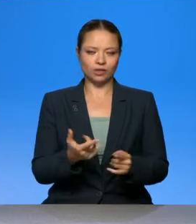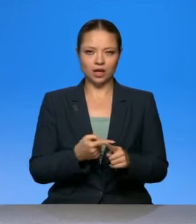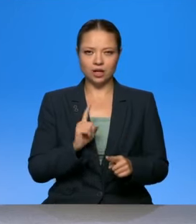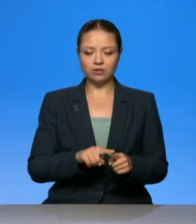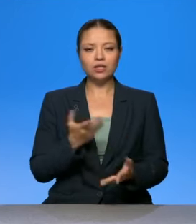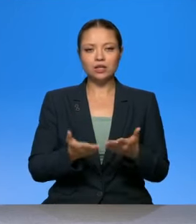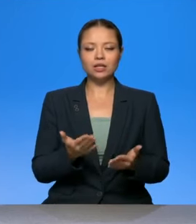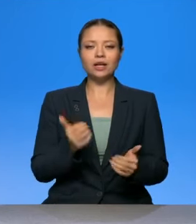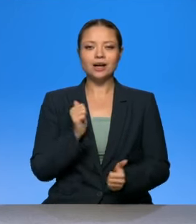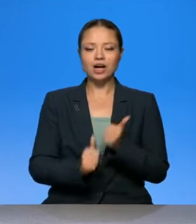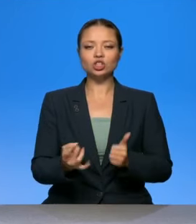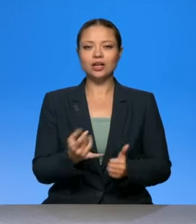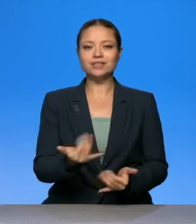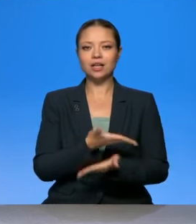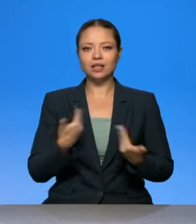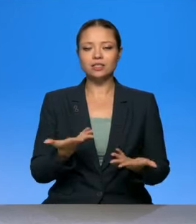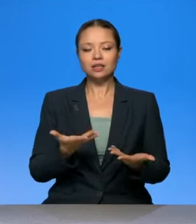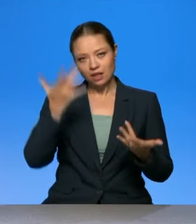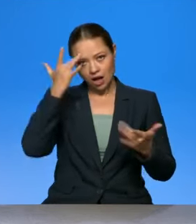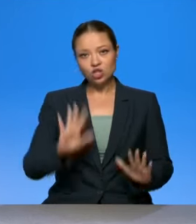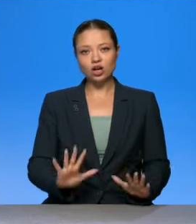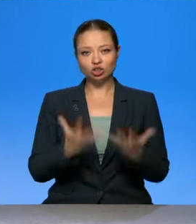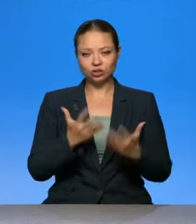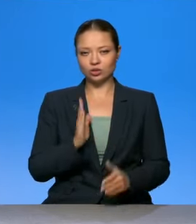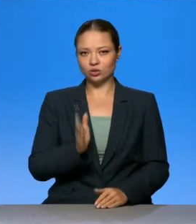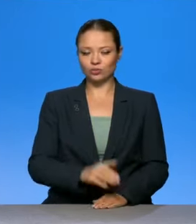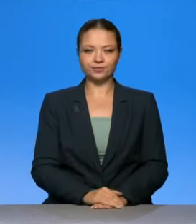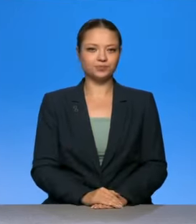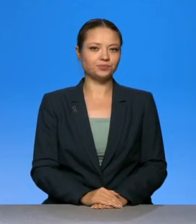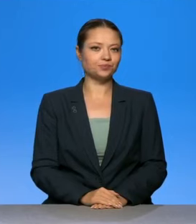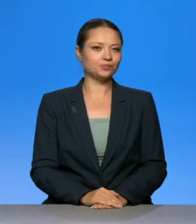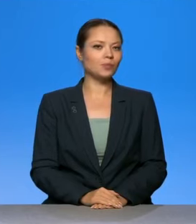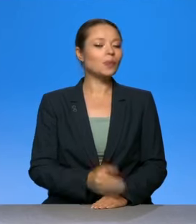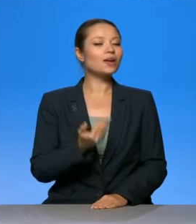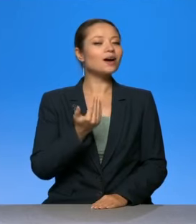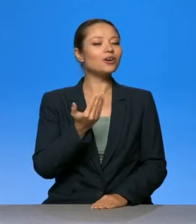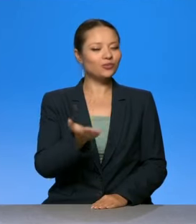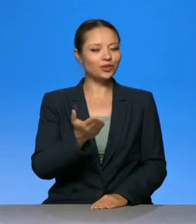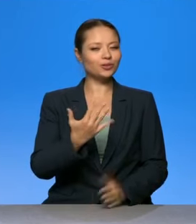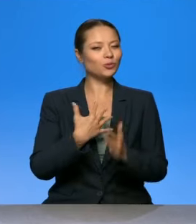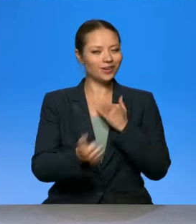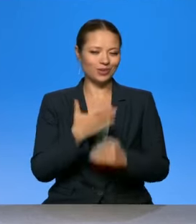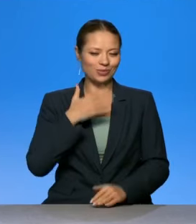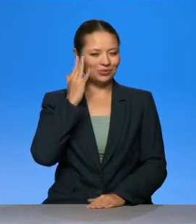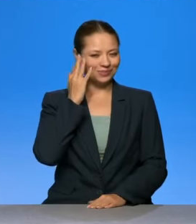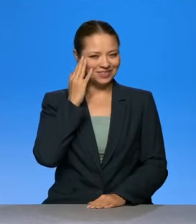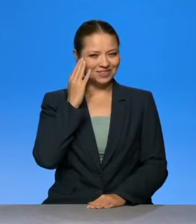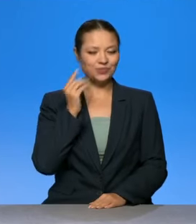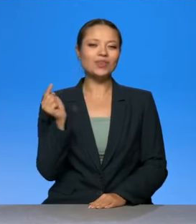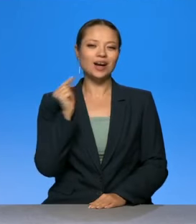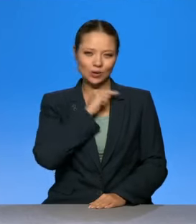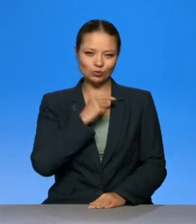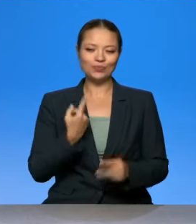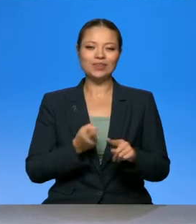раз будут какие-то открытия, какие-то неожиданности? Нет, что как раз вы взяли мою мысль, что нам дала карьерность. Короче, эта